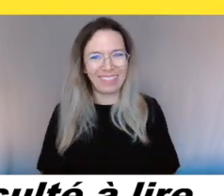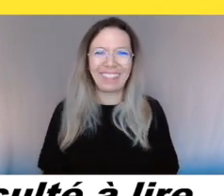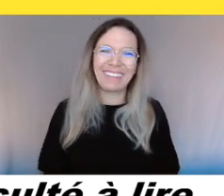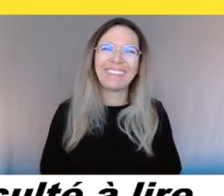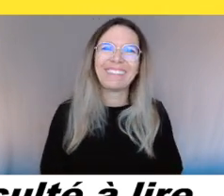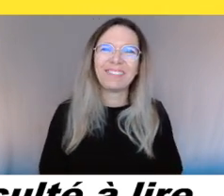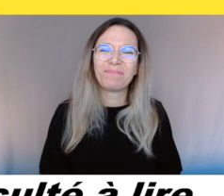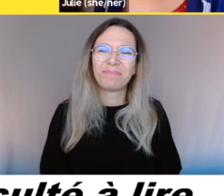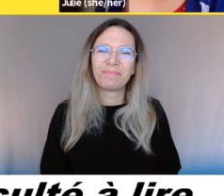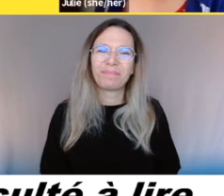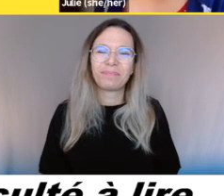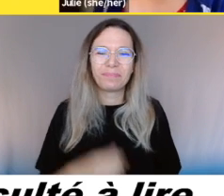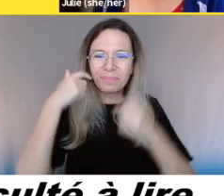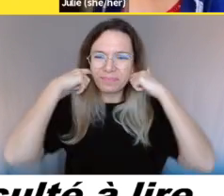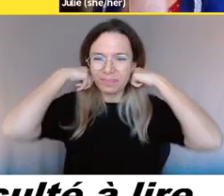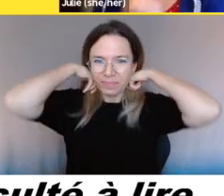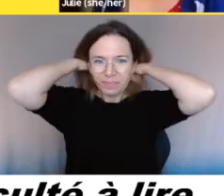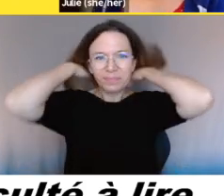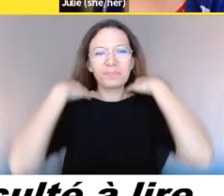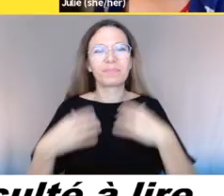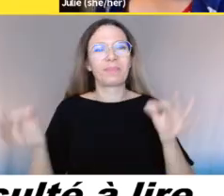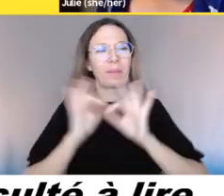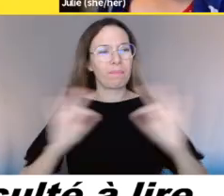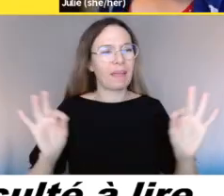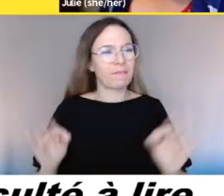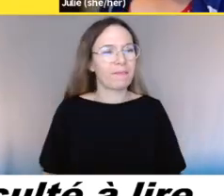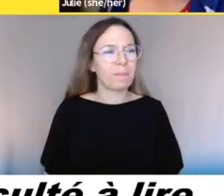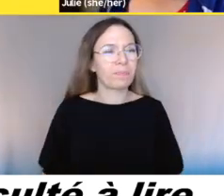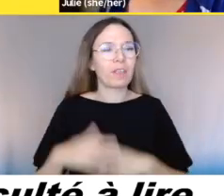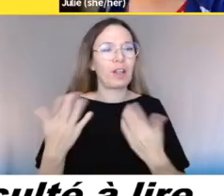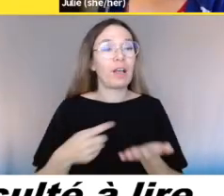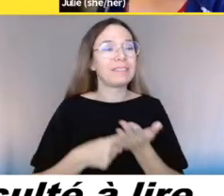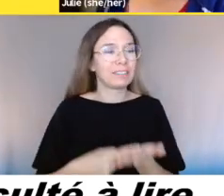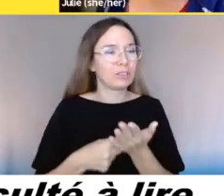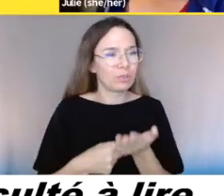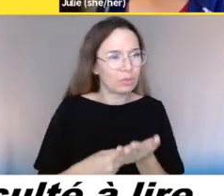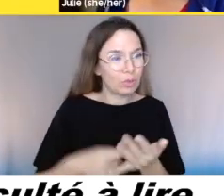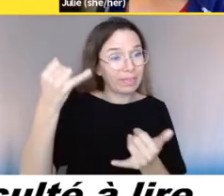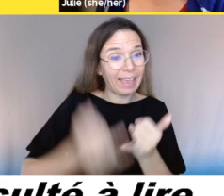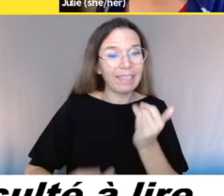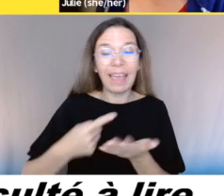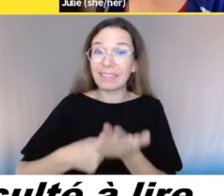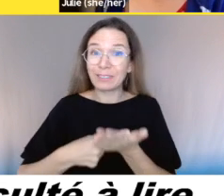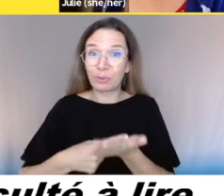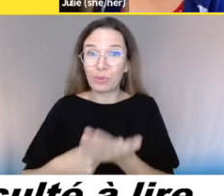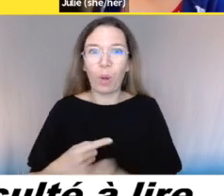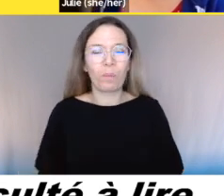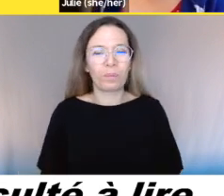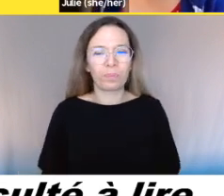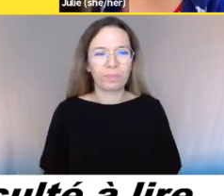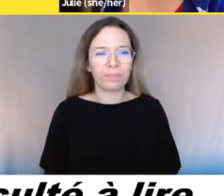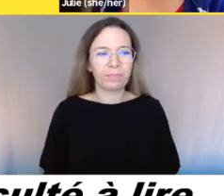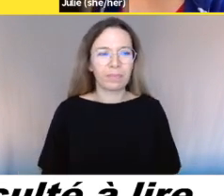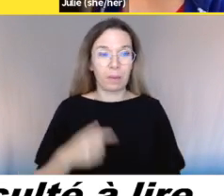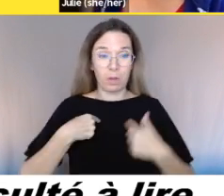et aussi, un enregistrement. Si votre allié aurait enregistré cette conversation-là, ça serait très,